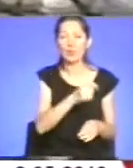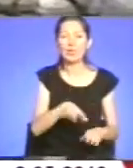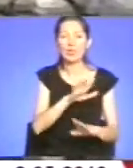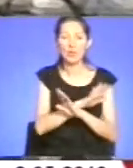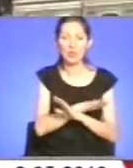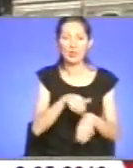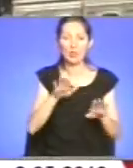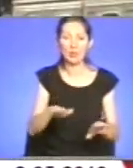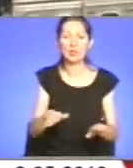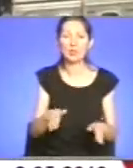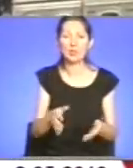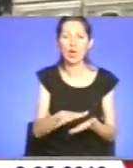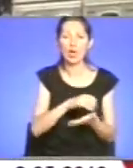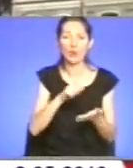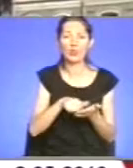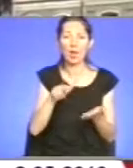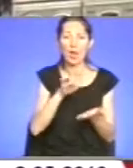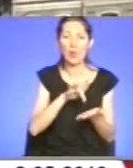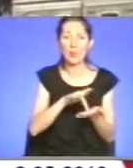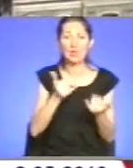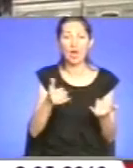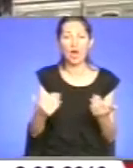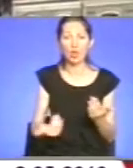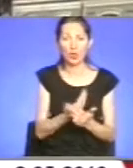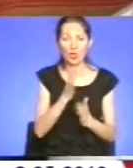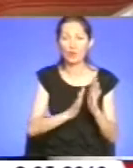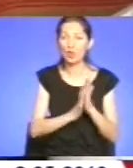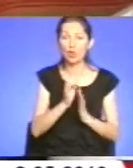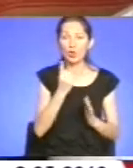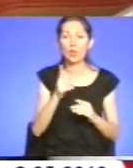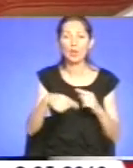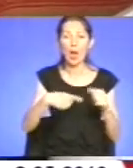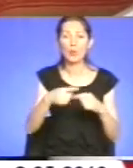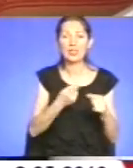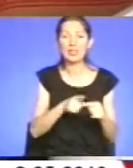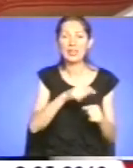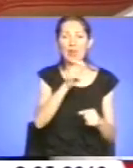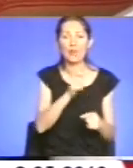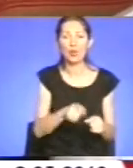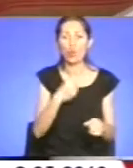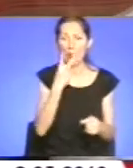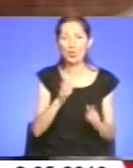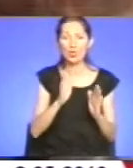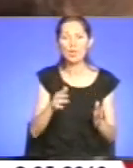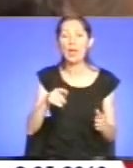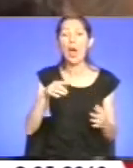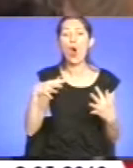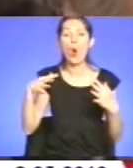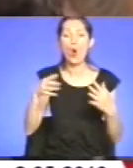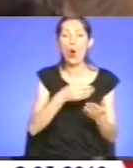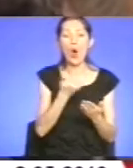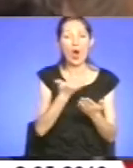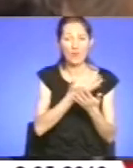тепер нові. Виросло не одне покоління, яке воєнне лихоліття бачило хіба що у фільмах чи на світлинах.